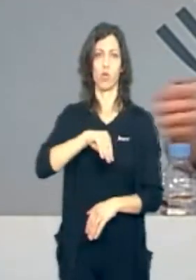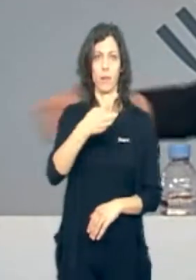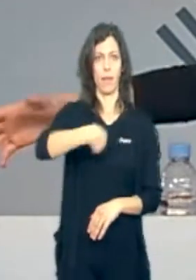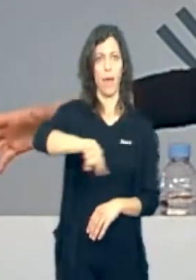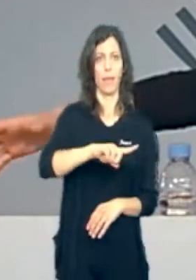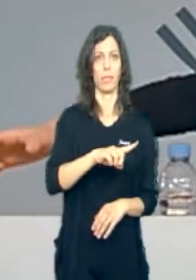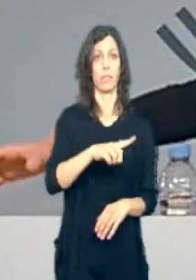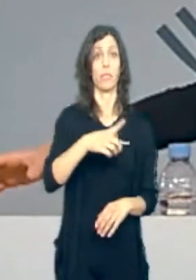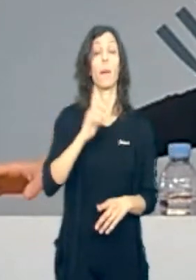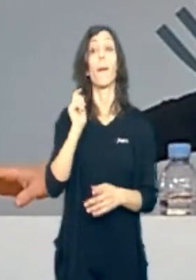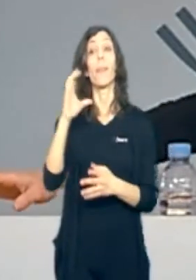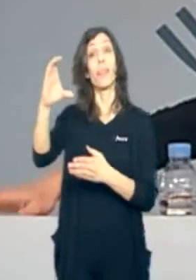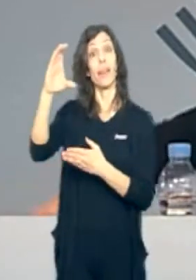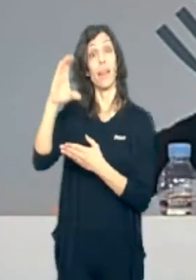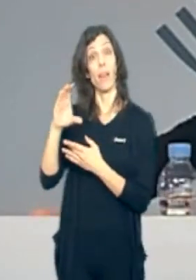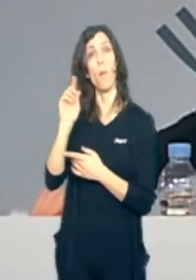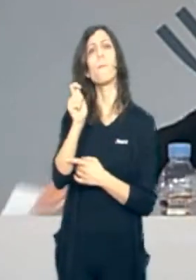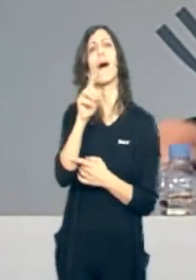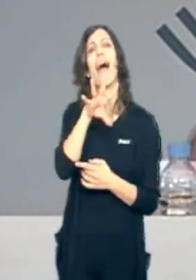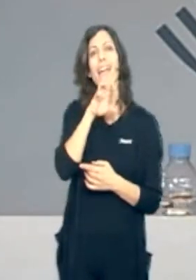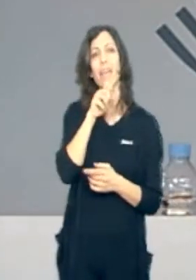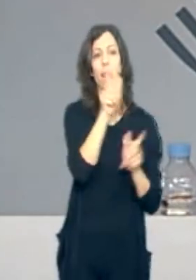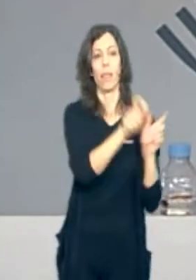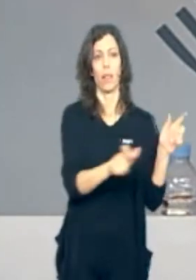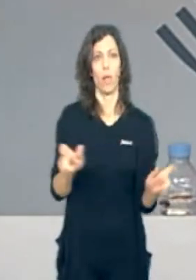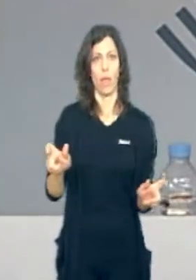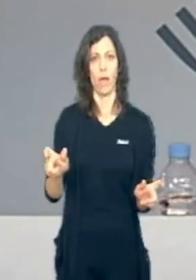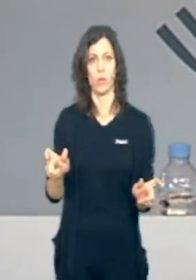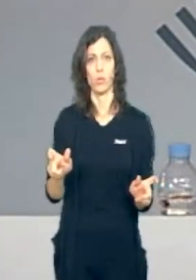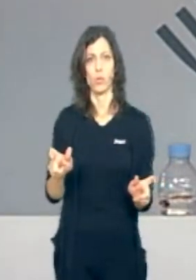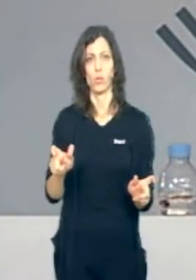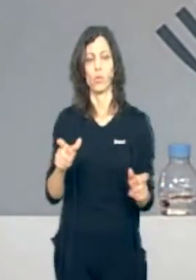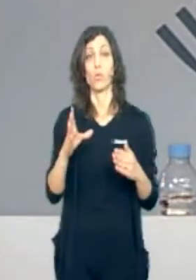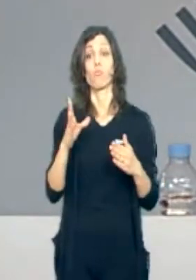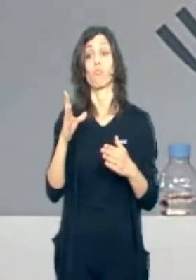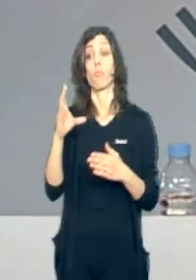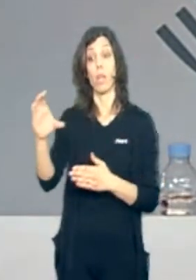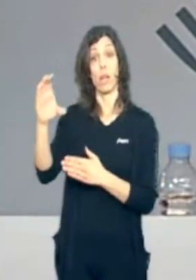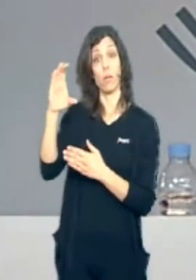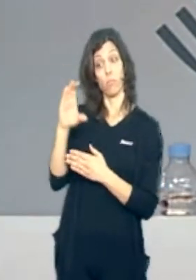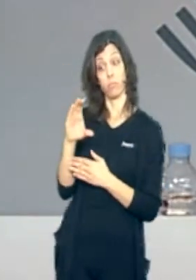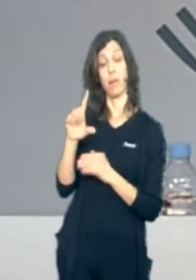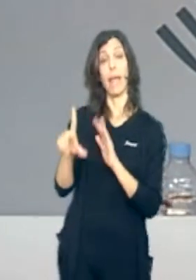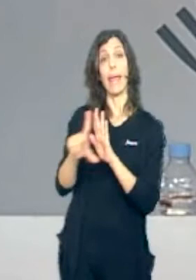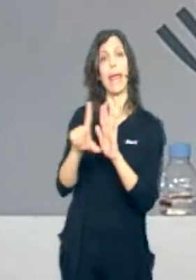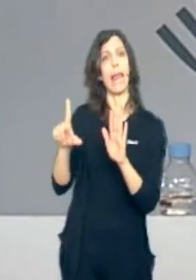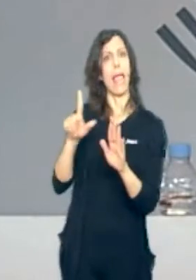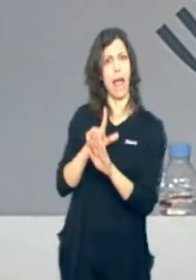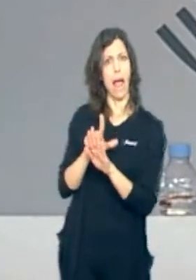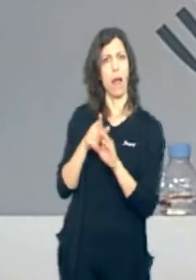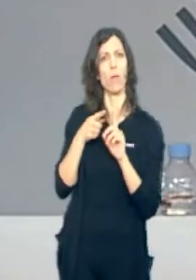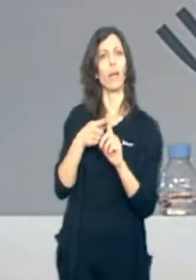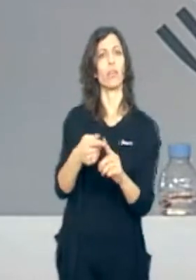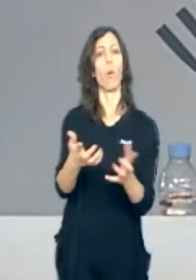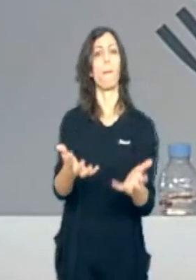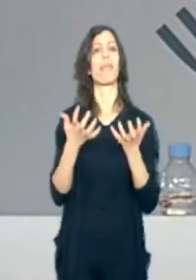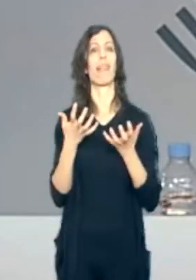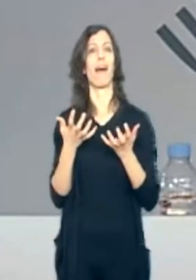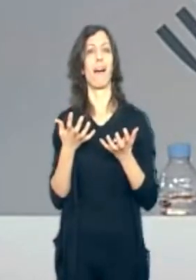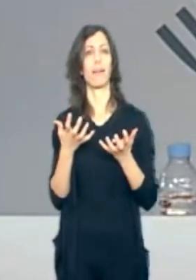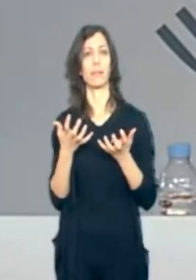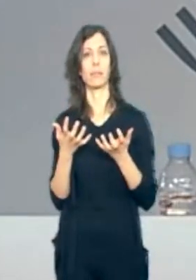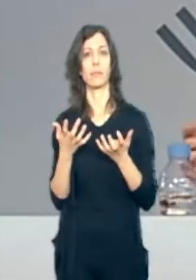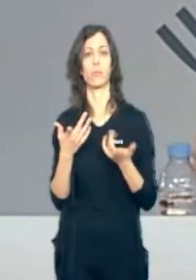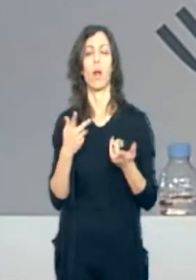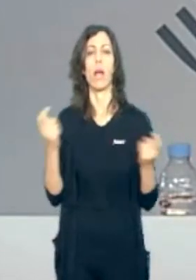tots els ciutadans i ciutadanes i que han utilitzat de manera il·legal per a tindre avantatges. No és el